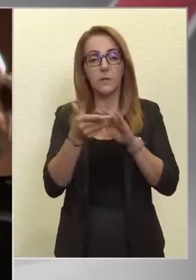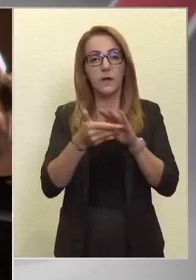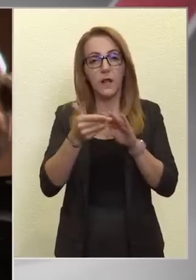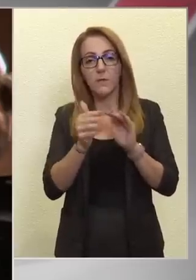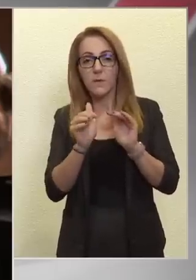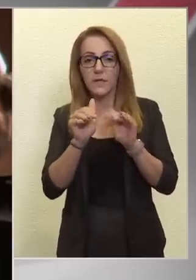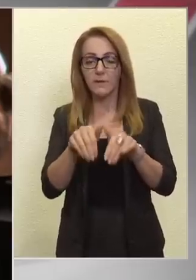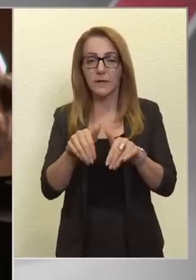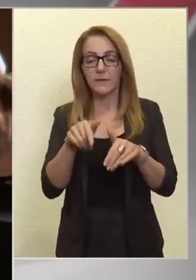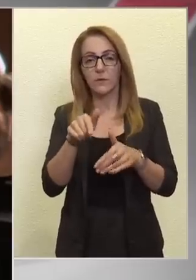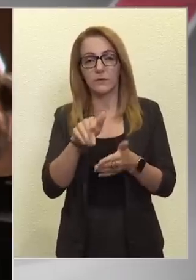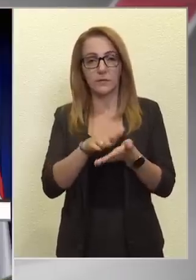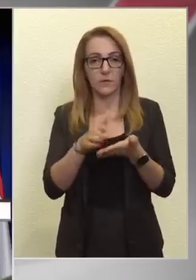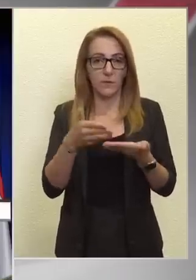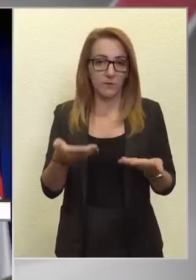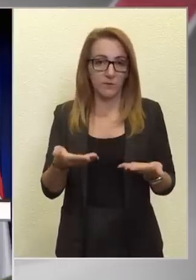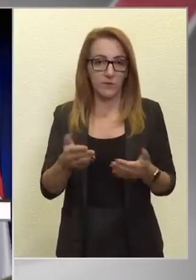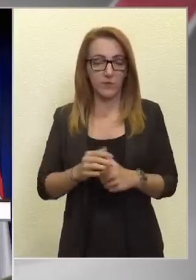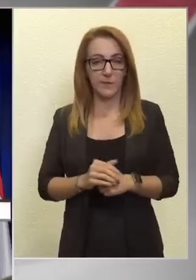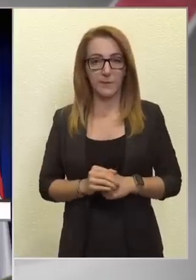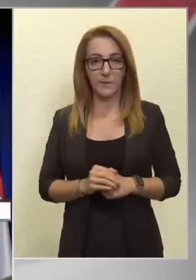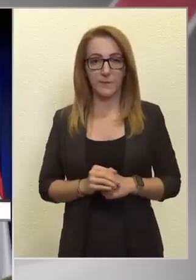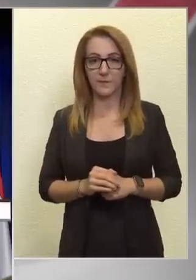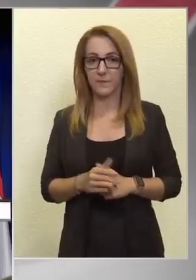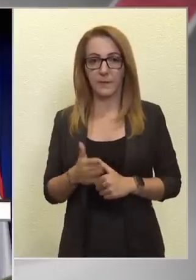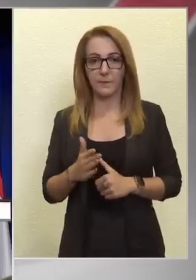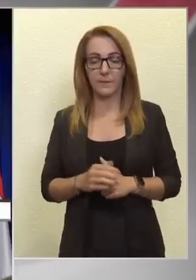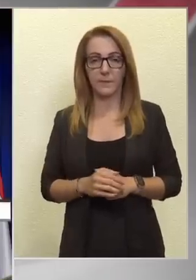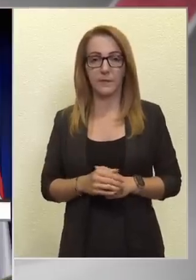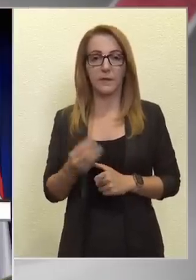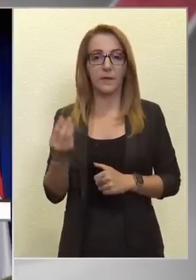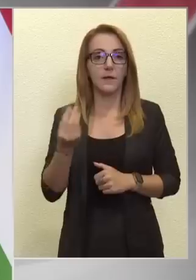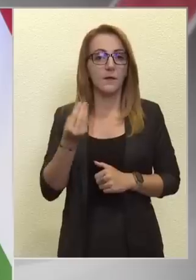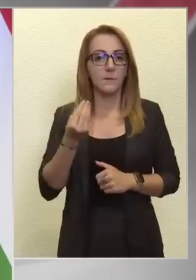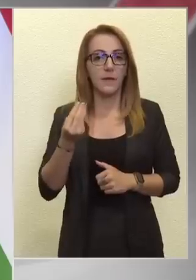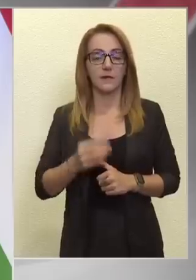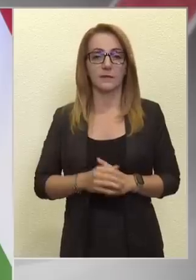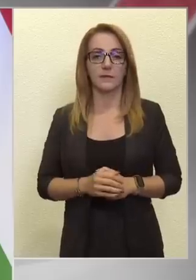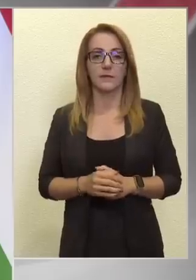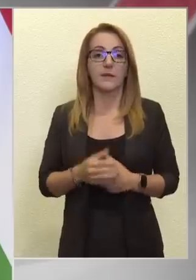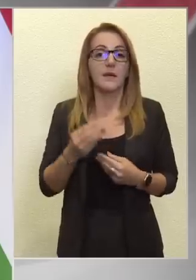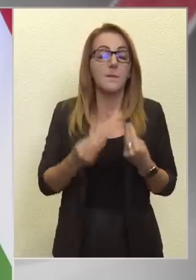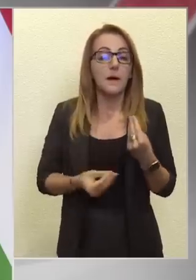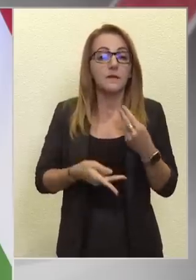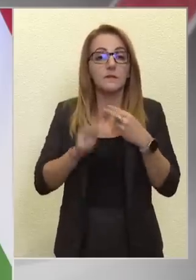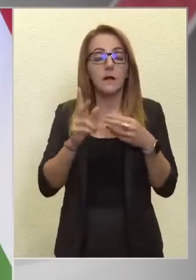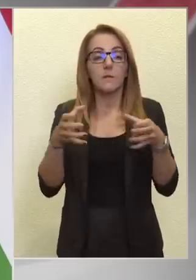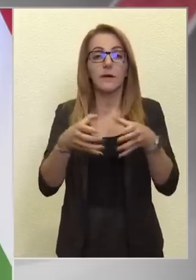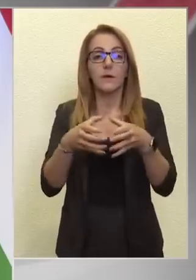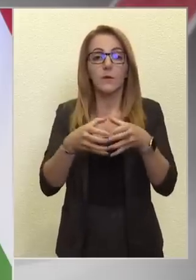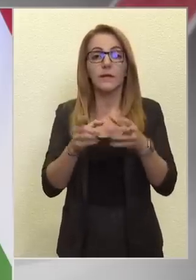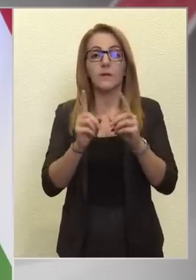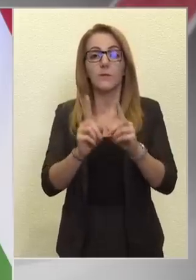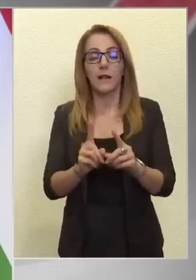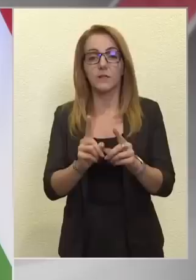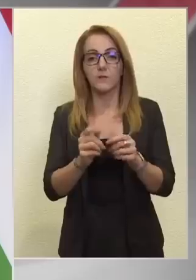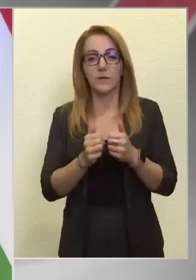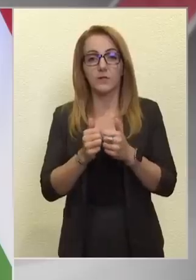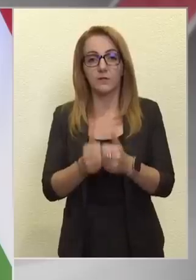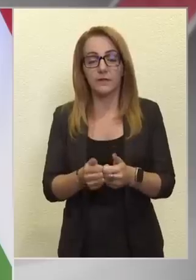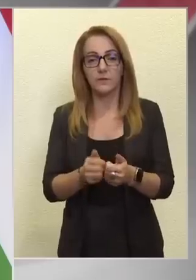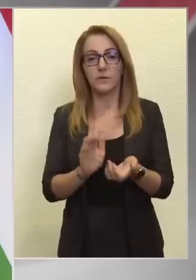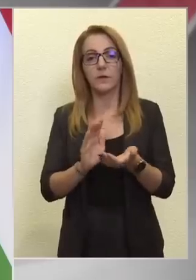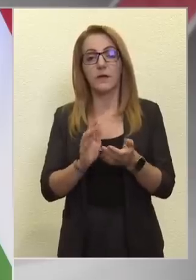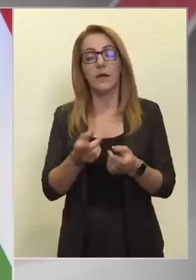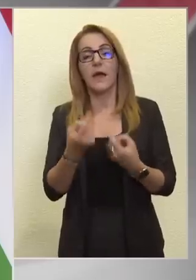megtámogatott ez a dokumentum, ez nem így van? Nem. Miért? Nem, mert a szakmai kollégium állásfoglását követtük. És akkor